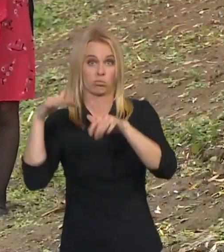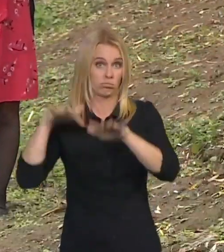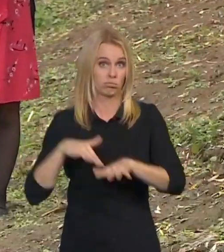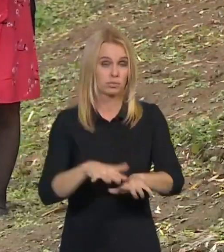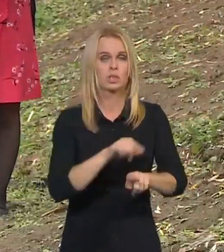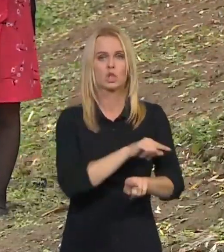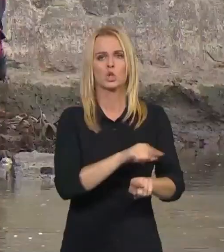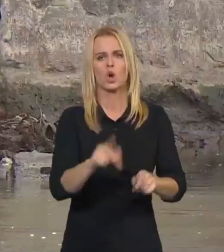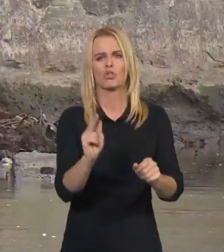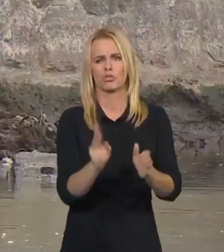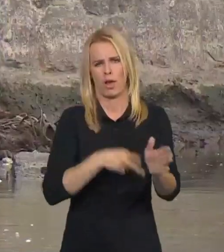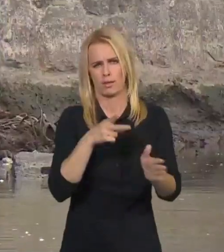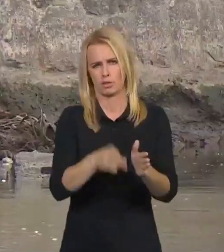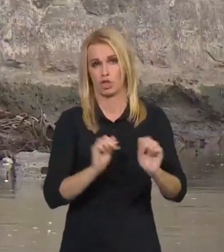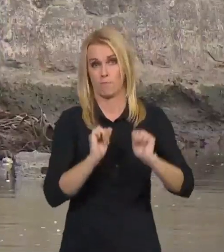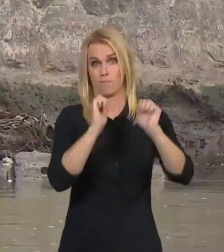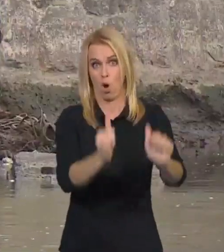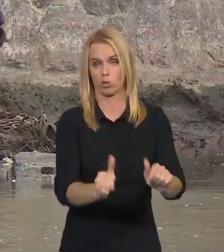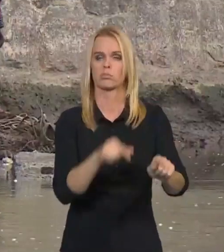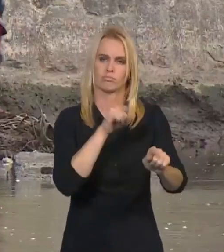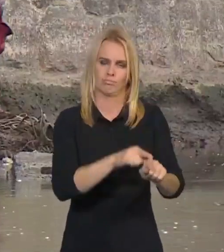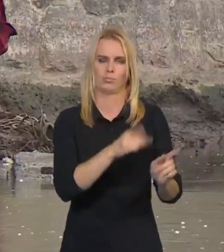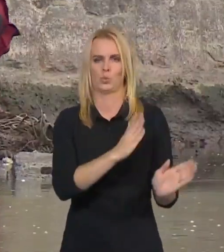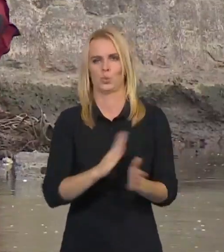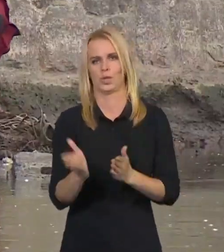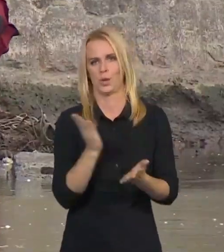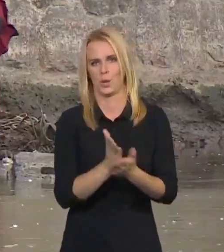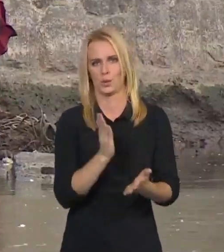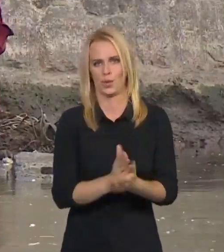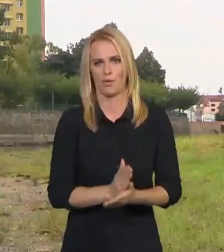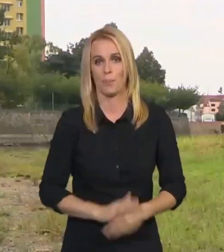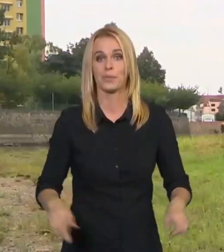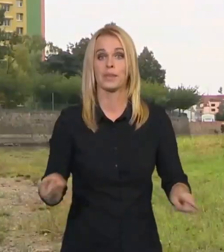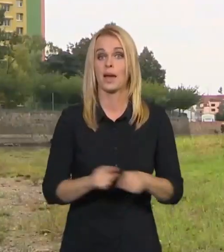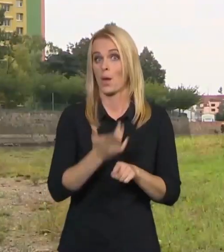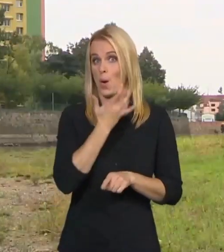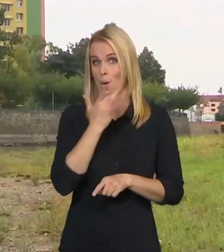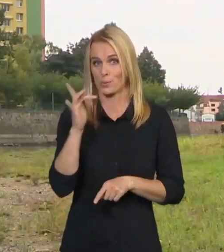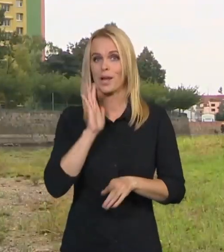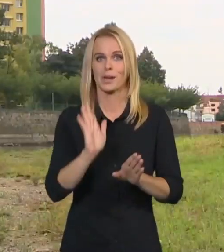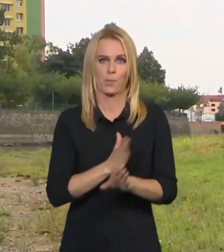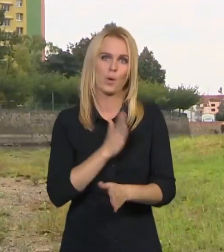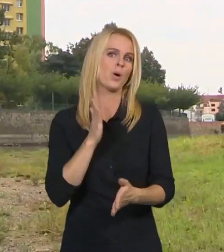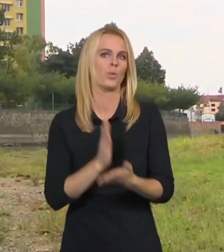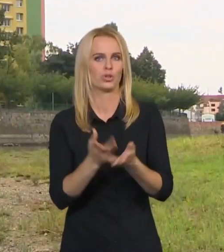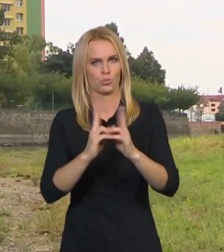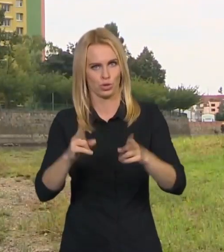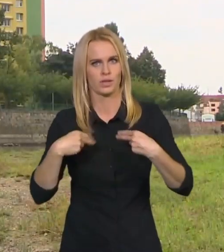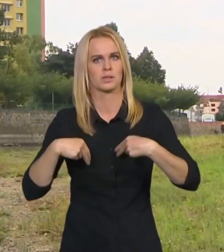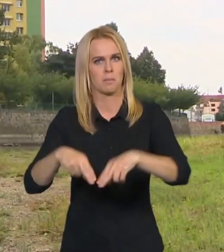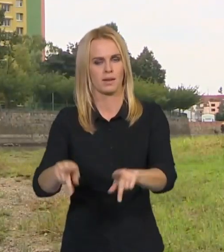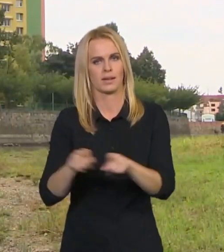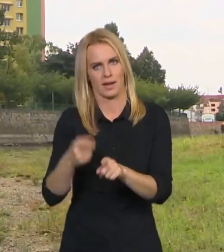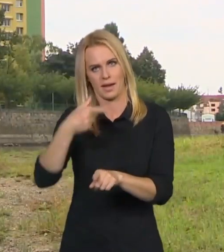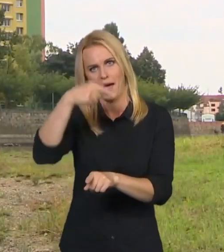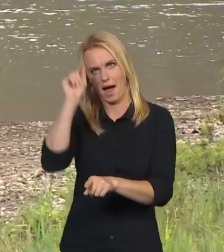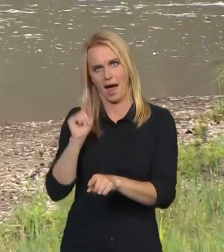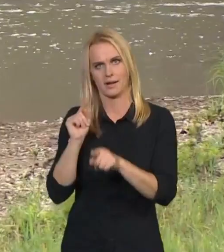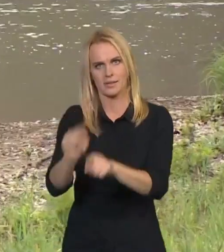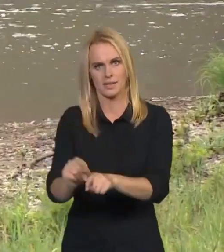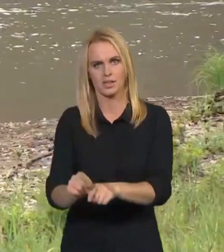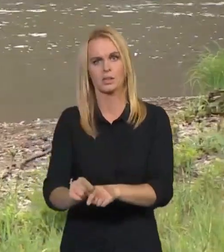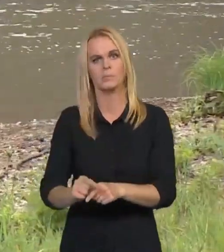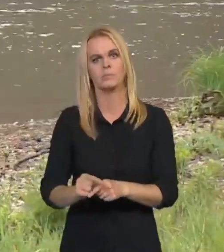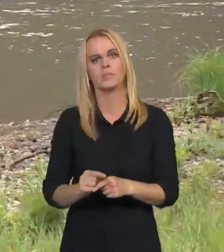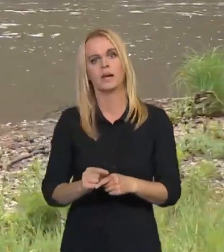Vídeňský železniční most. Chvíli popoledně mohl zpátky na břeh i Josef Gajdoš. Malou připomínku dnešního úklidu si ale stejně nese sebou.